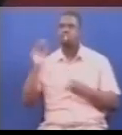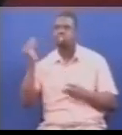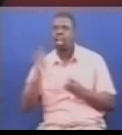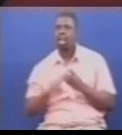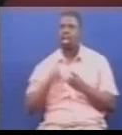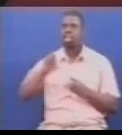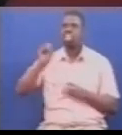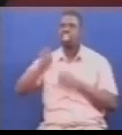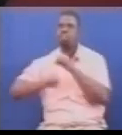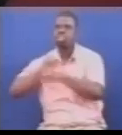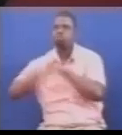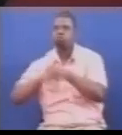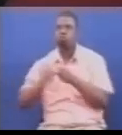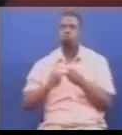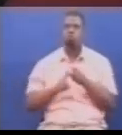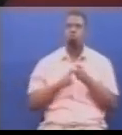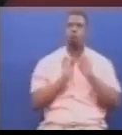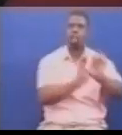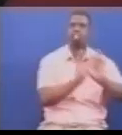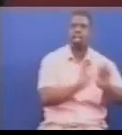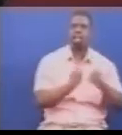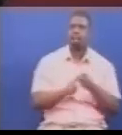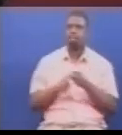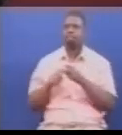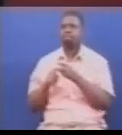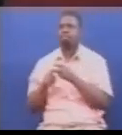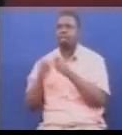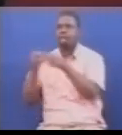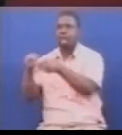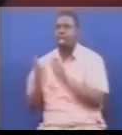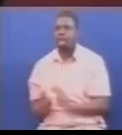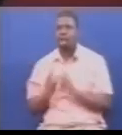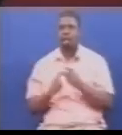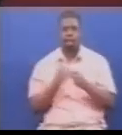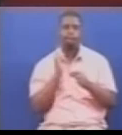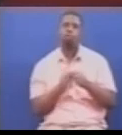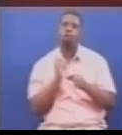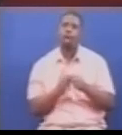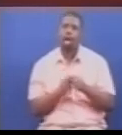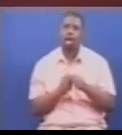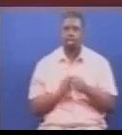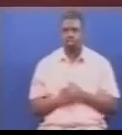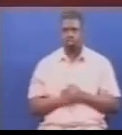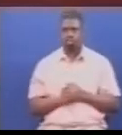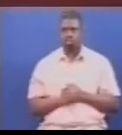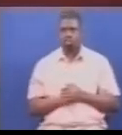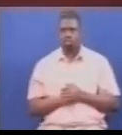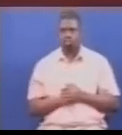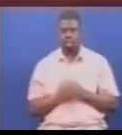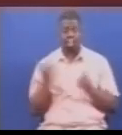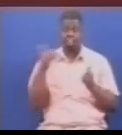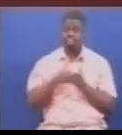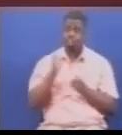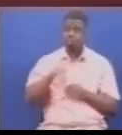simiu, muanza, geita, kagera, na musoma. Itakapo fikia mwezi oktober mwakalfumbili na